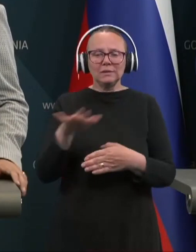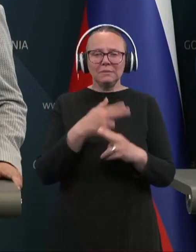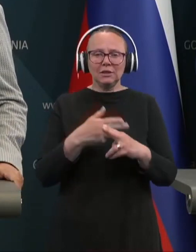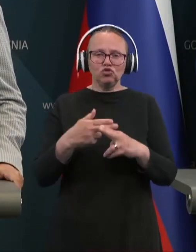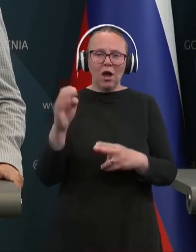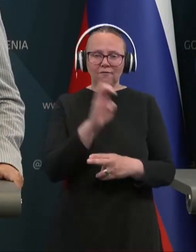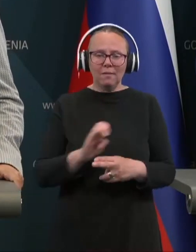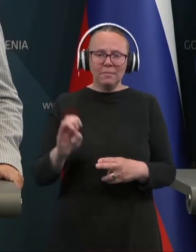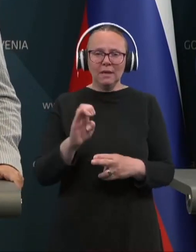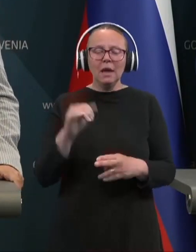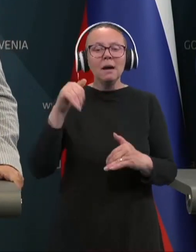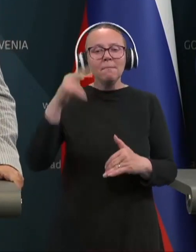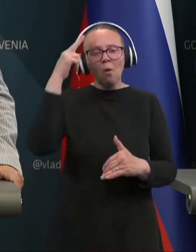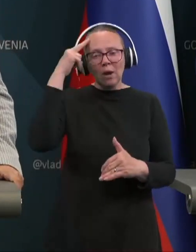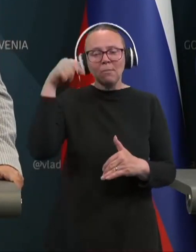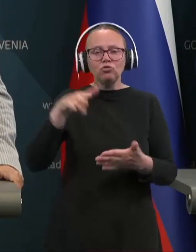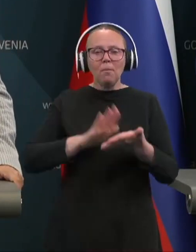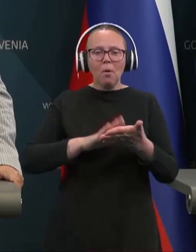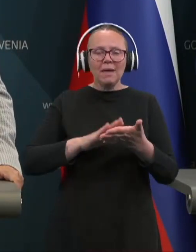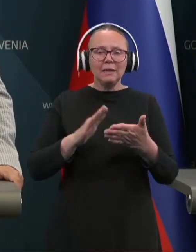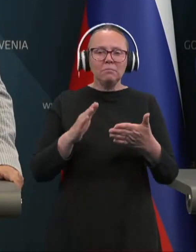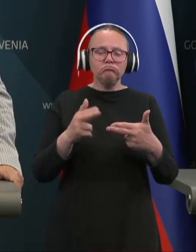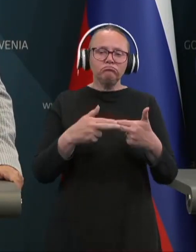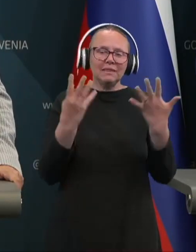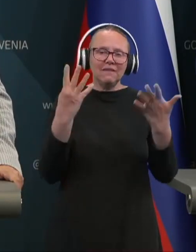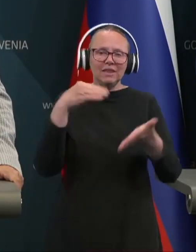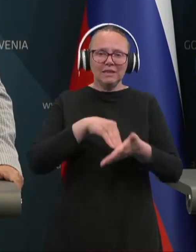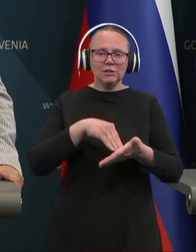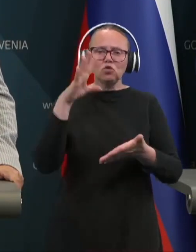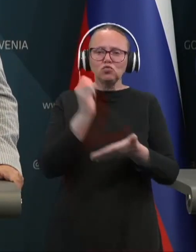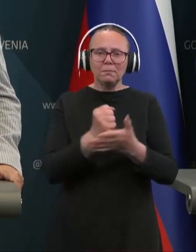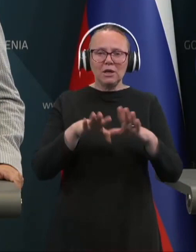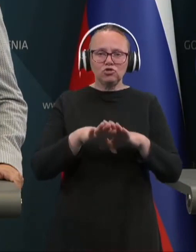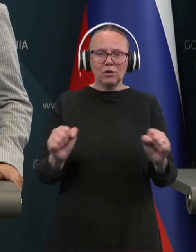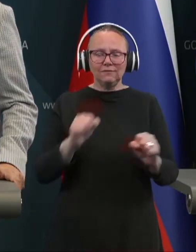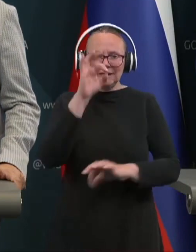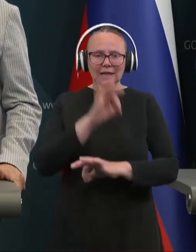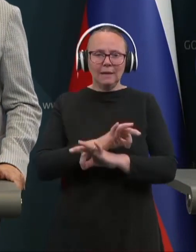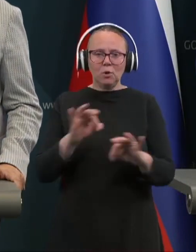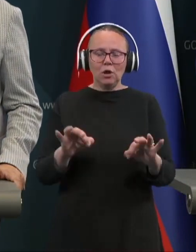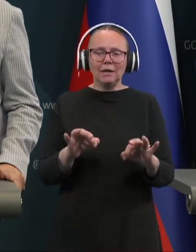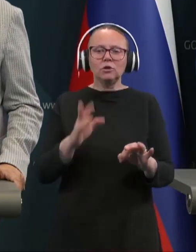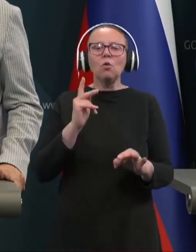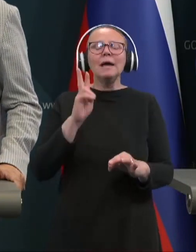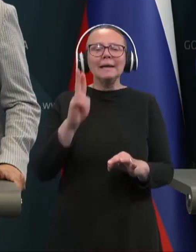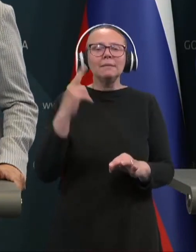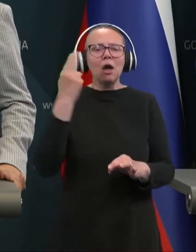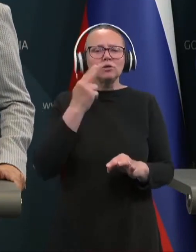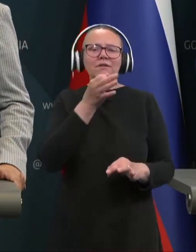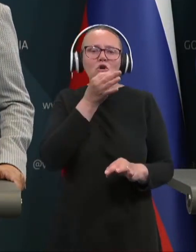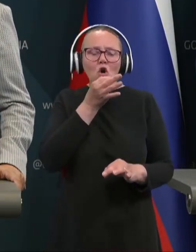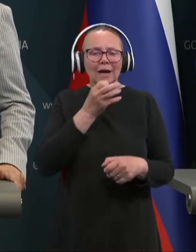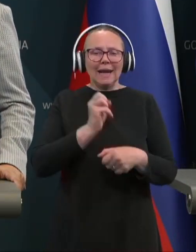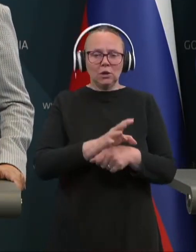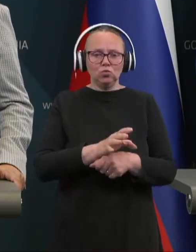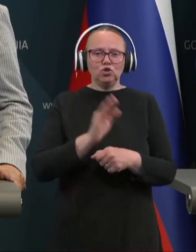zavedati, da bo to pomenijo krok 9 tisoč uspešno izvedenih projektov, ki imajo seveda konkreten